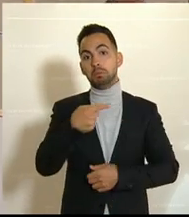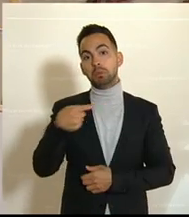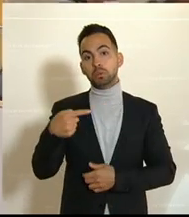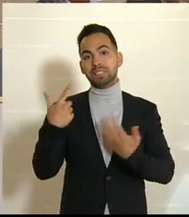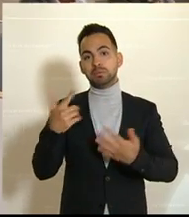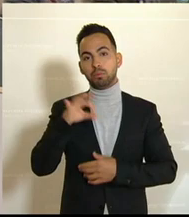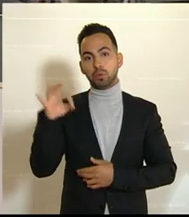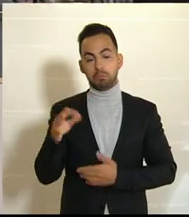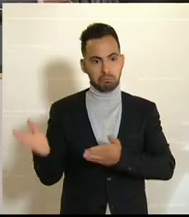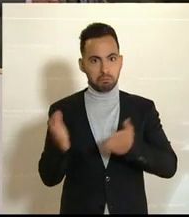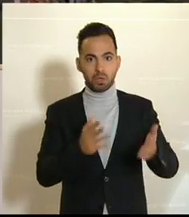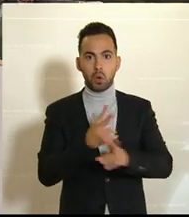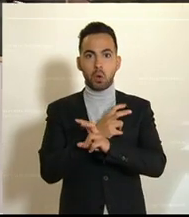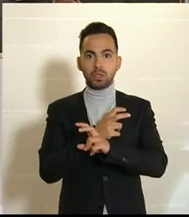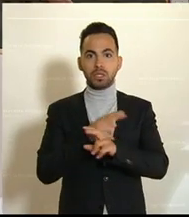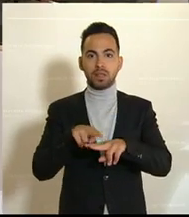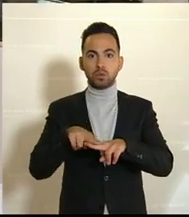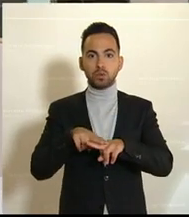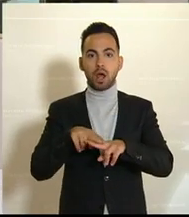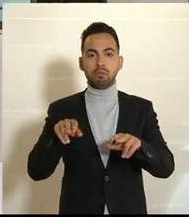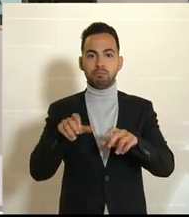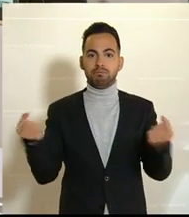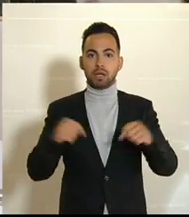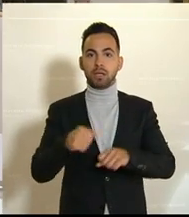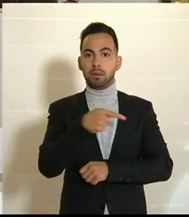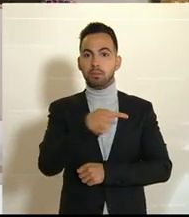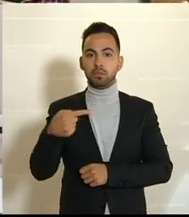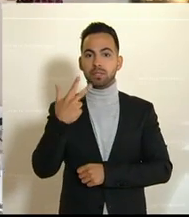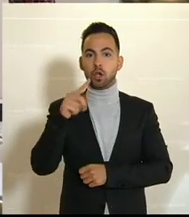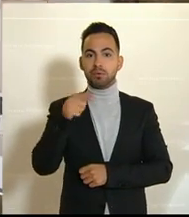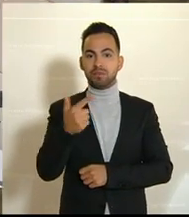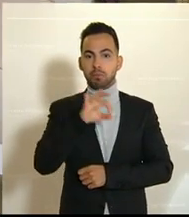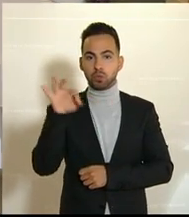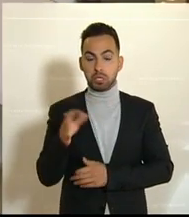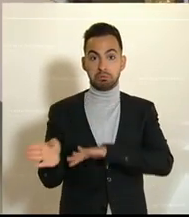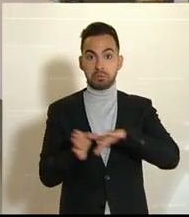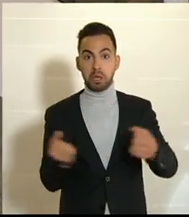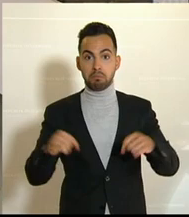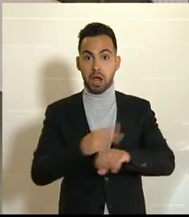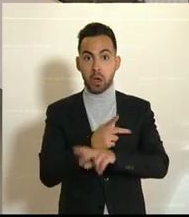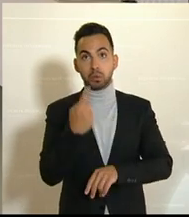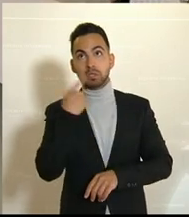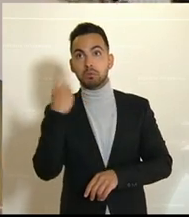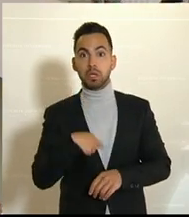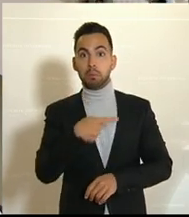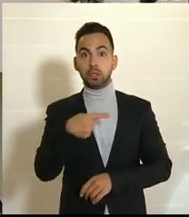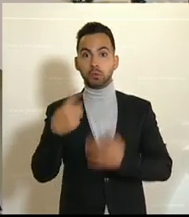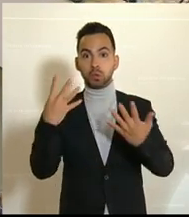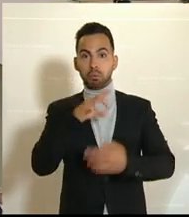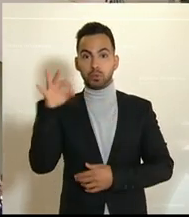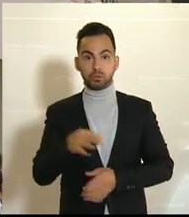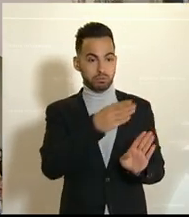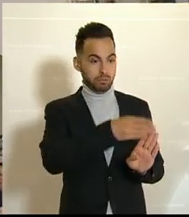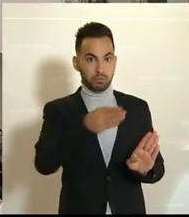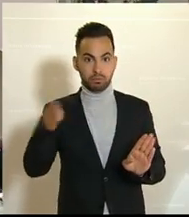österreichische Nationalbank minus 3,2 Prozent. Und die Bank Austria rechnet gar mit minus 9 Prozent. Also